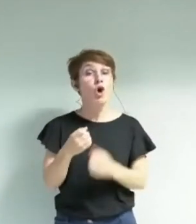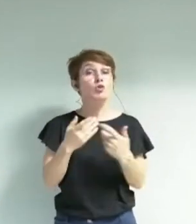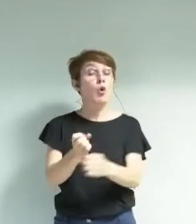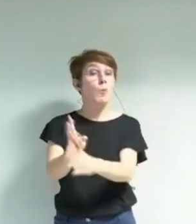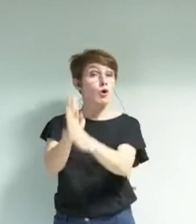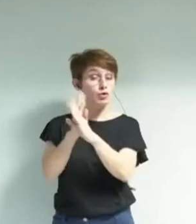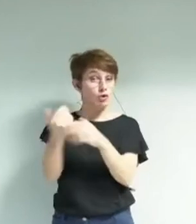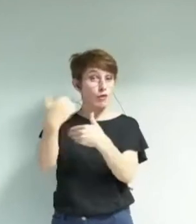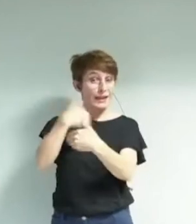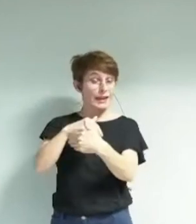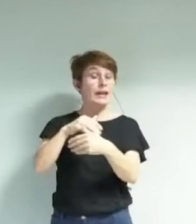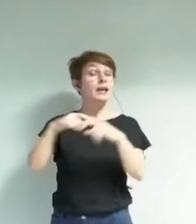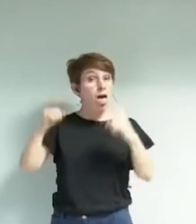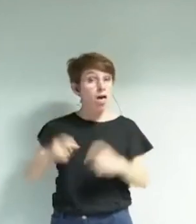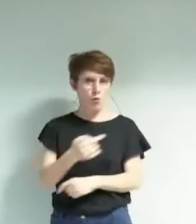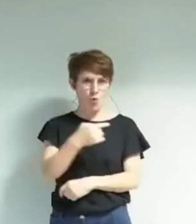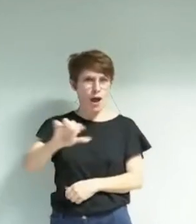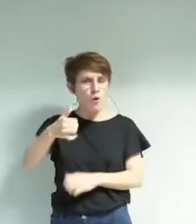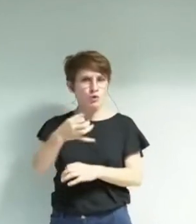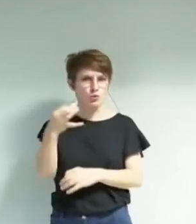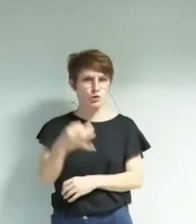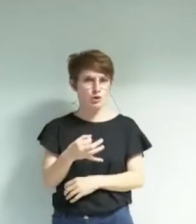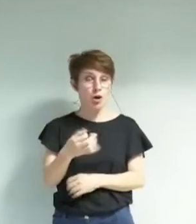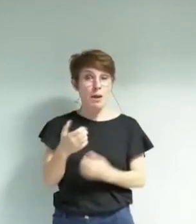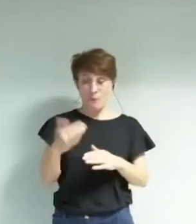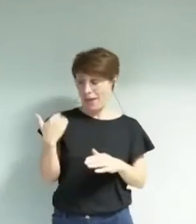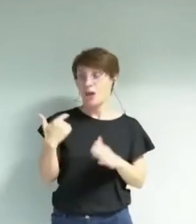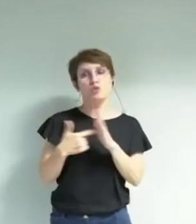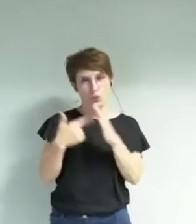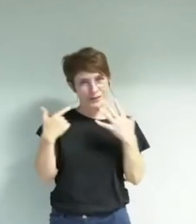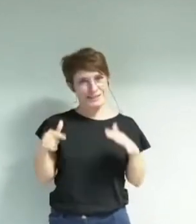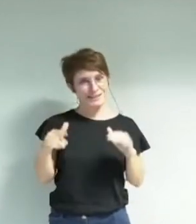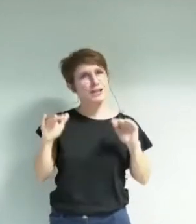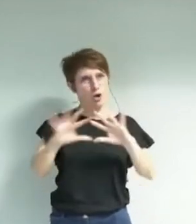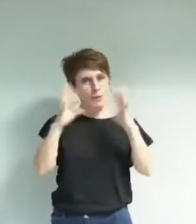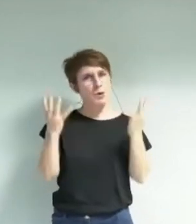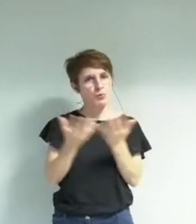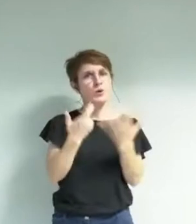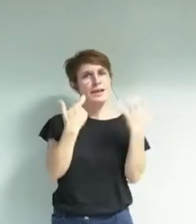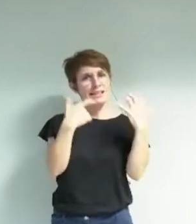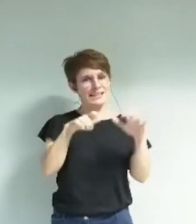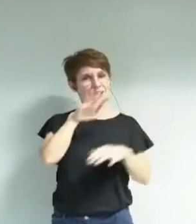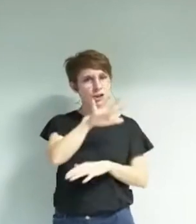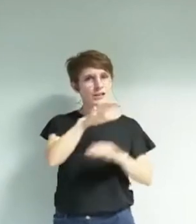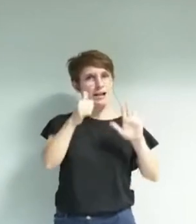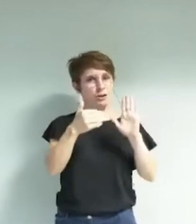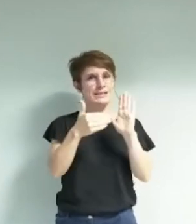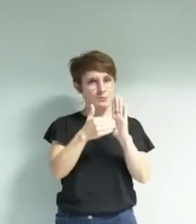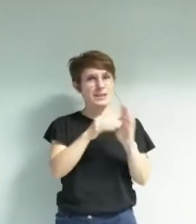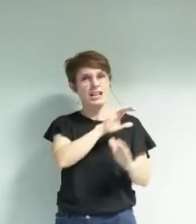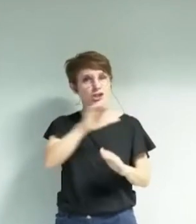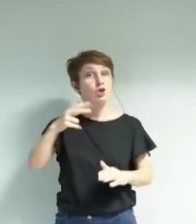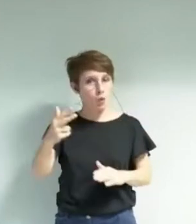11%. Mais il était encore en 2017 à 756 103 entrées,